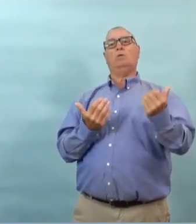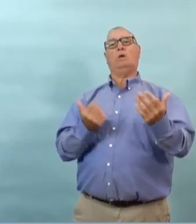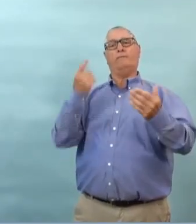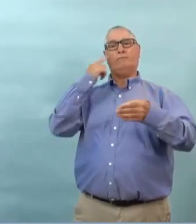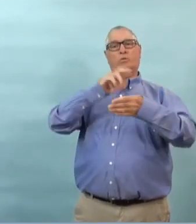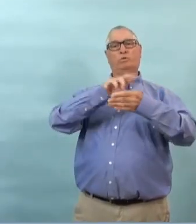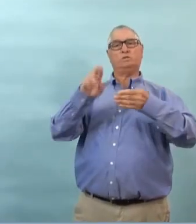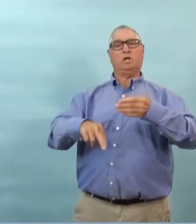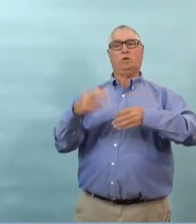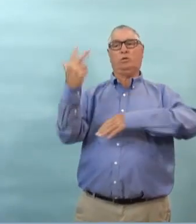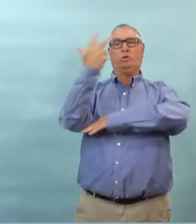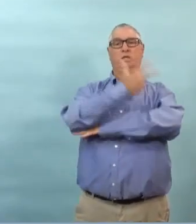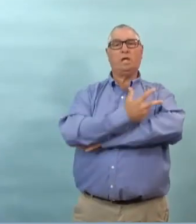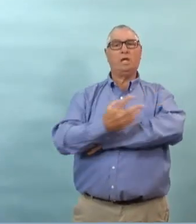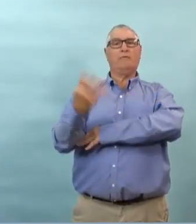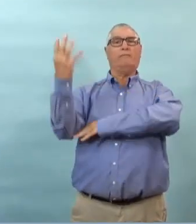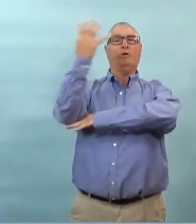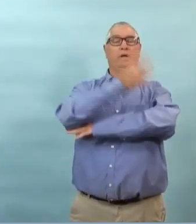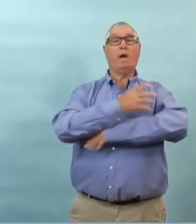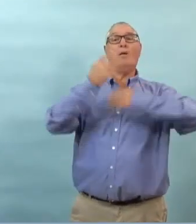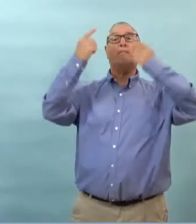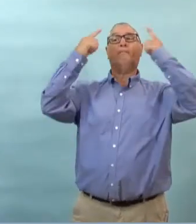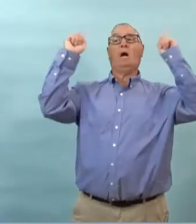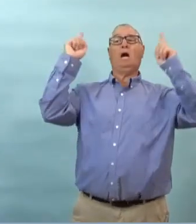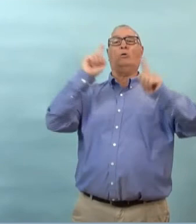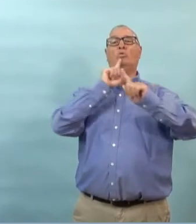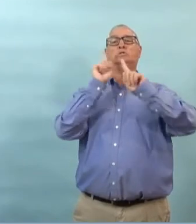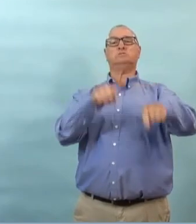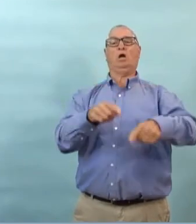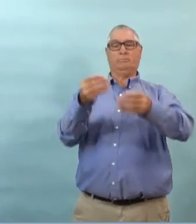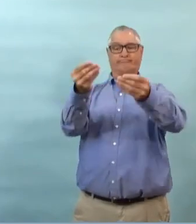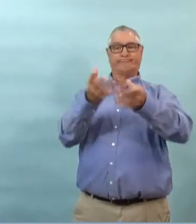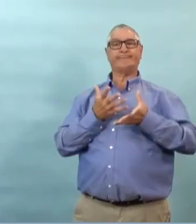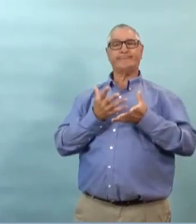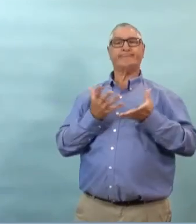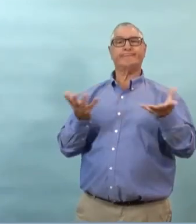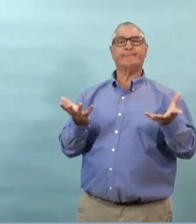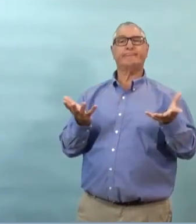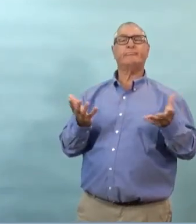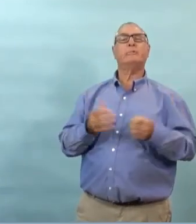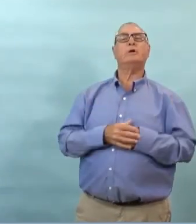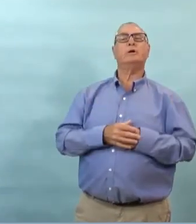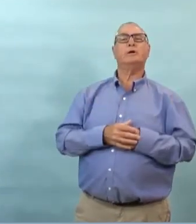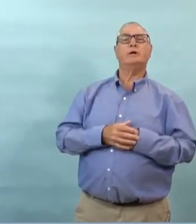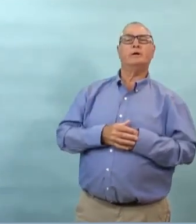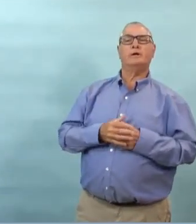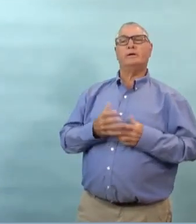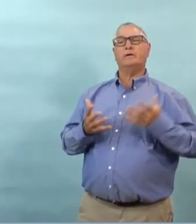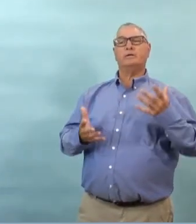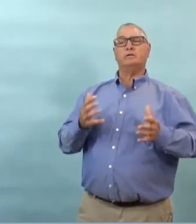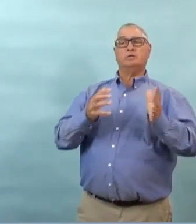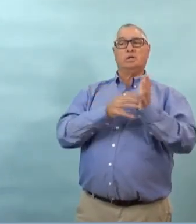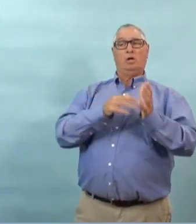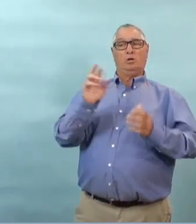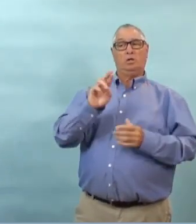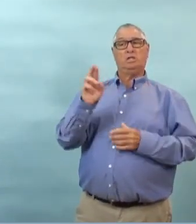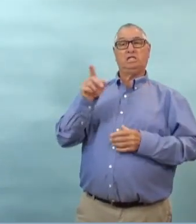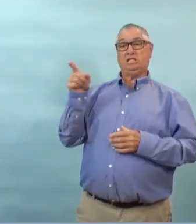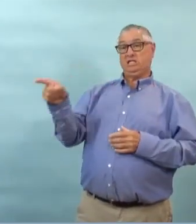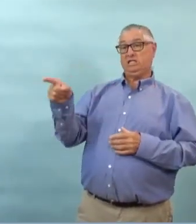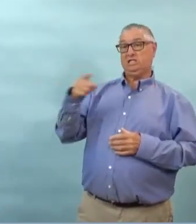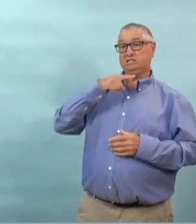sur le temps de d'attente pour le résultat de test on entend dire maintenant que c'est trois à quatre jours pour avoir les résultats